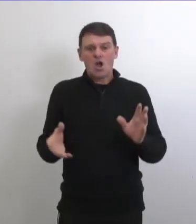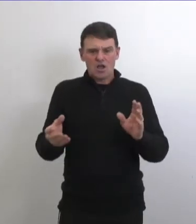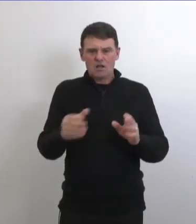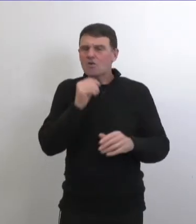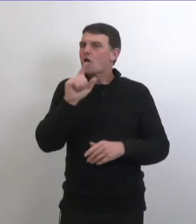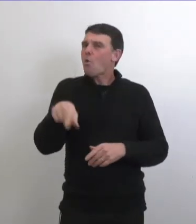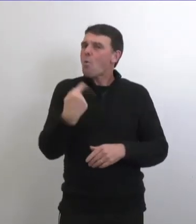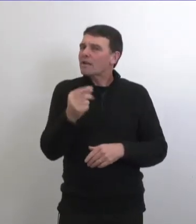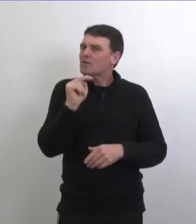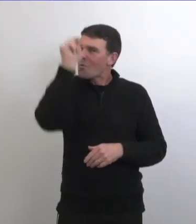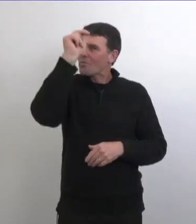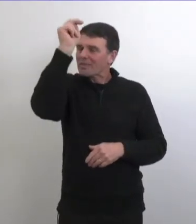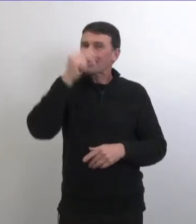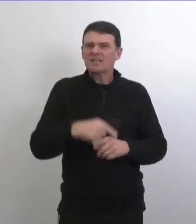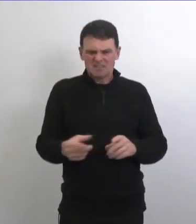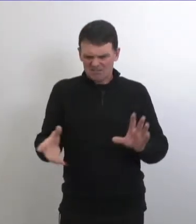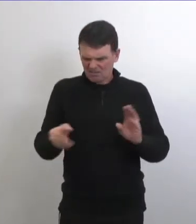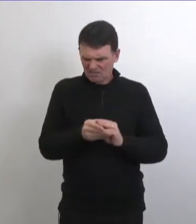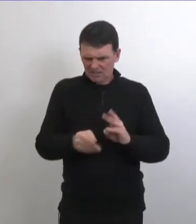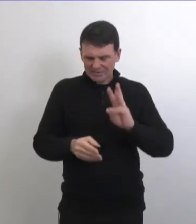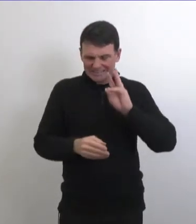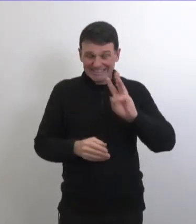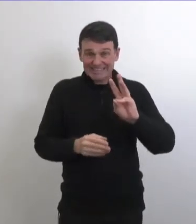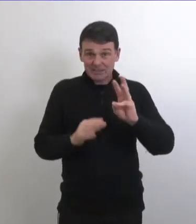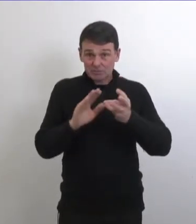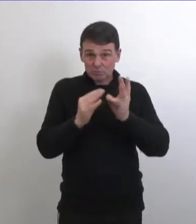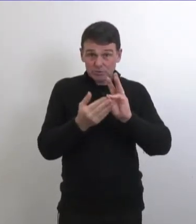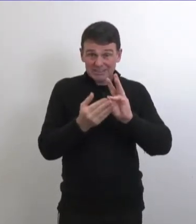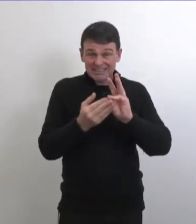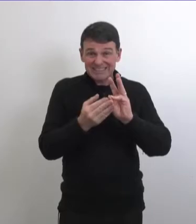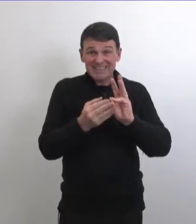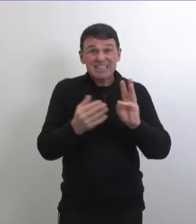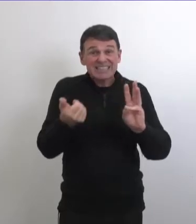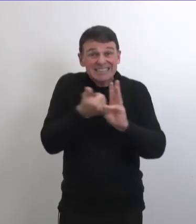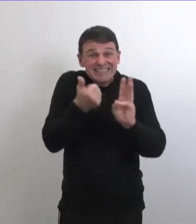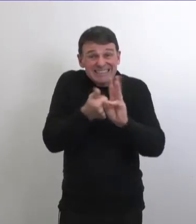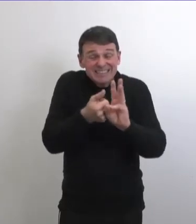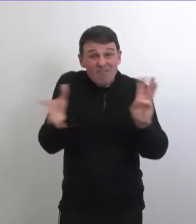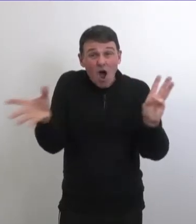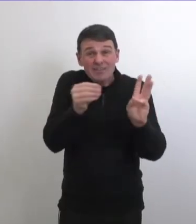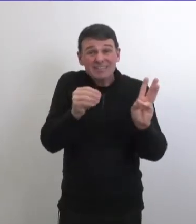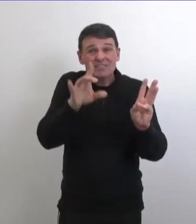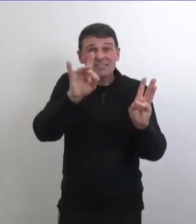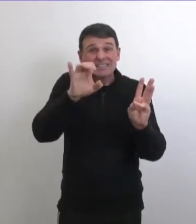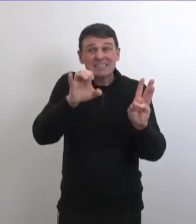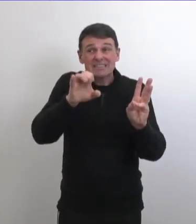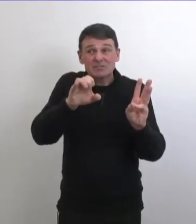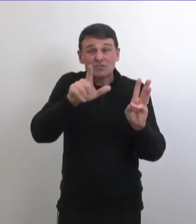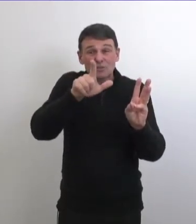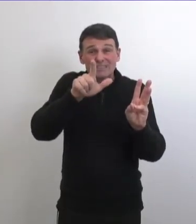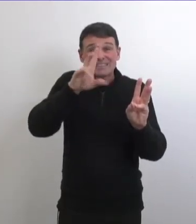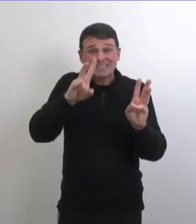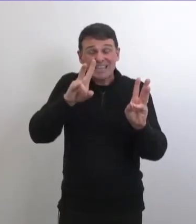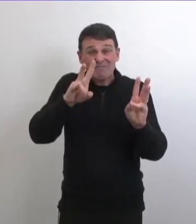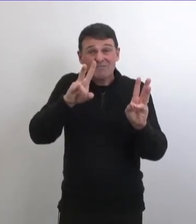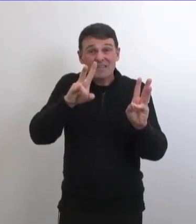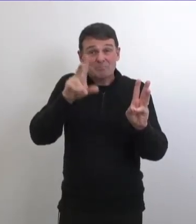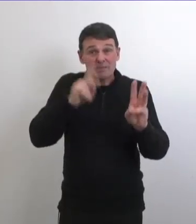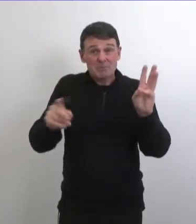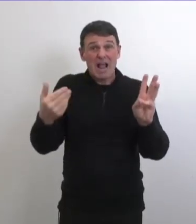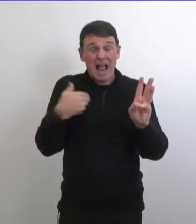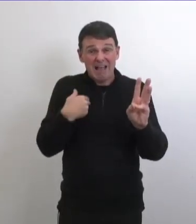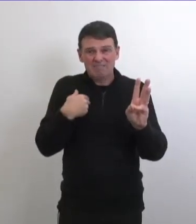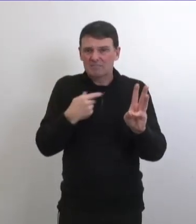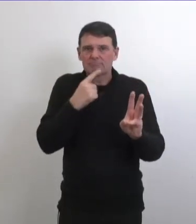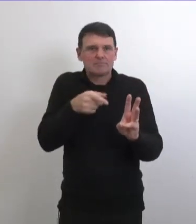il y a six communautés à l'heure actuelle qui ont 827 cas